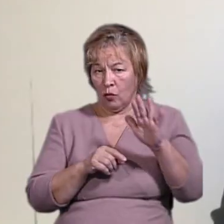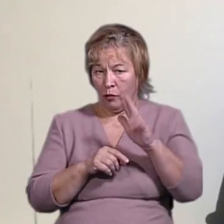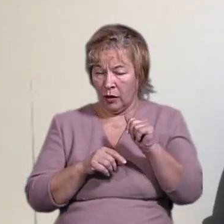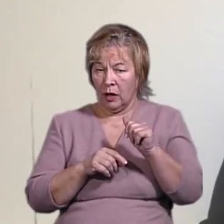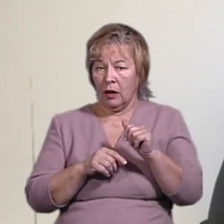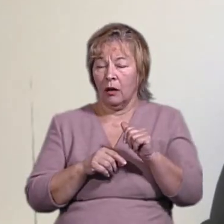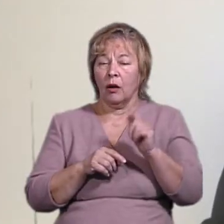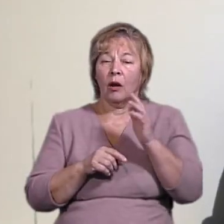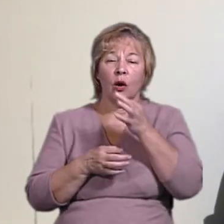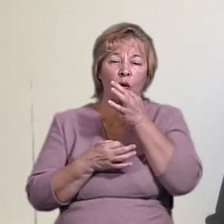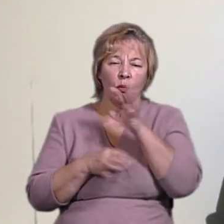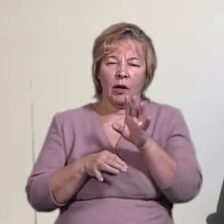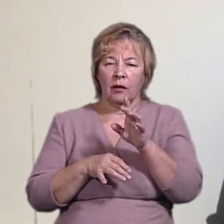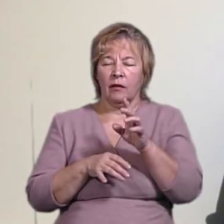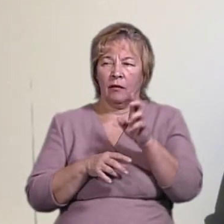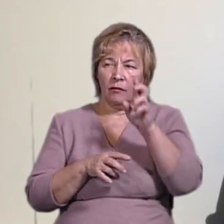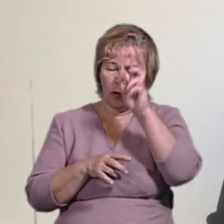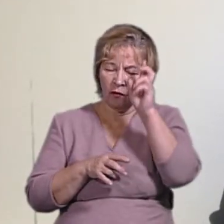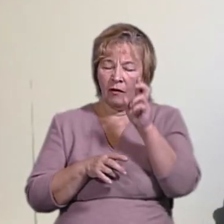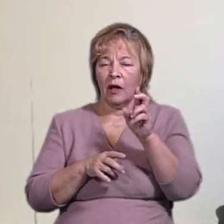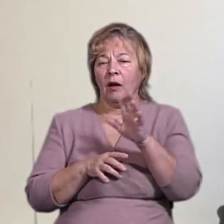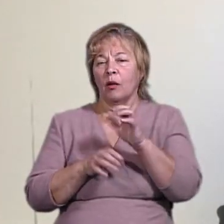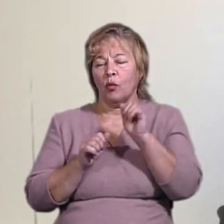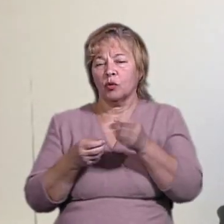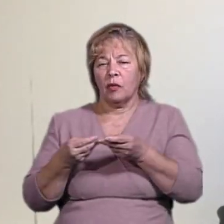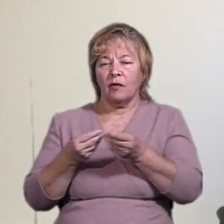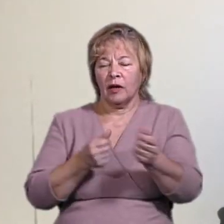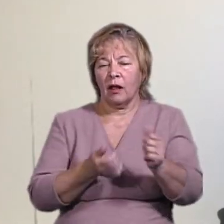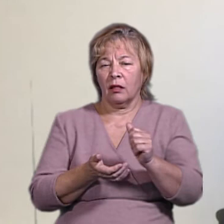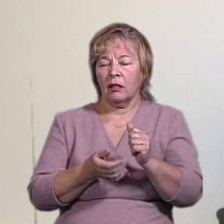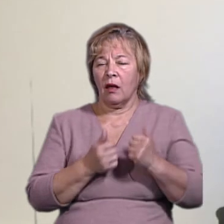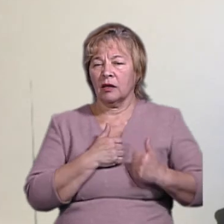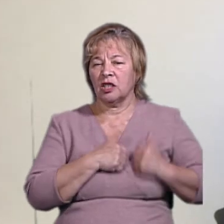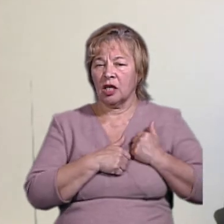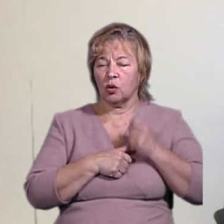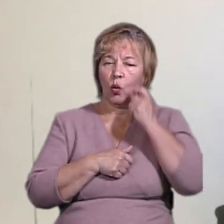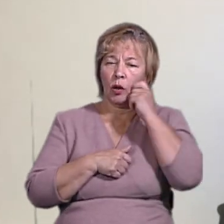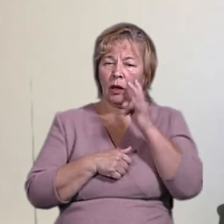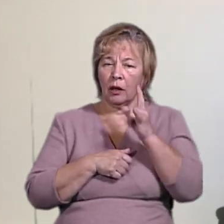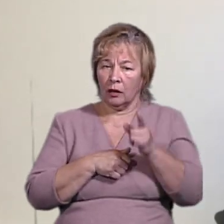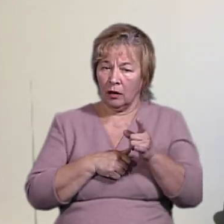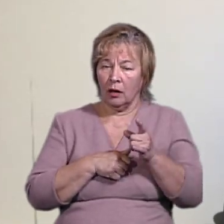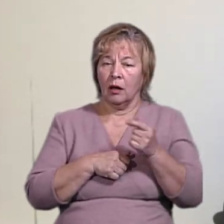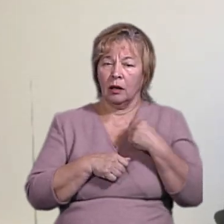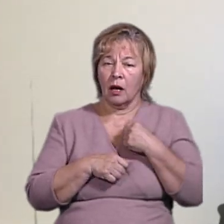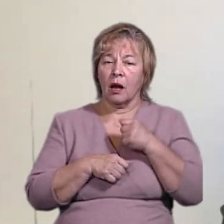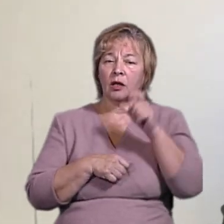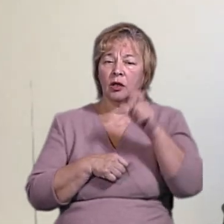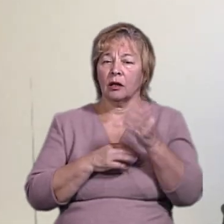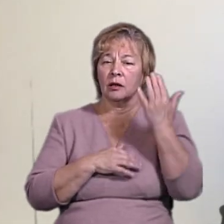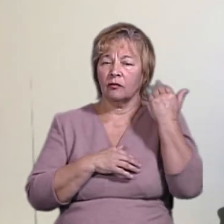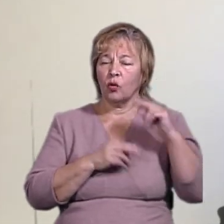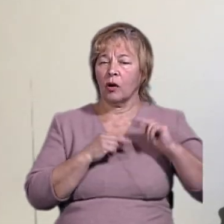Будь-які вибори в будь-якій країні членів Ради Європи можуть вплинути на репутацію України. Повірте, я як людина, яка давно